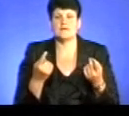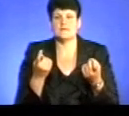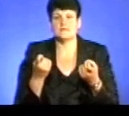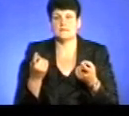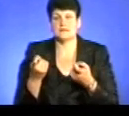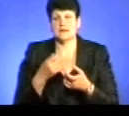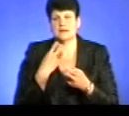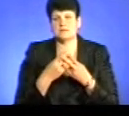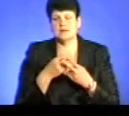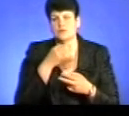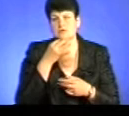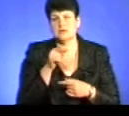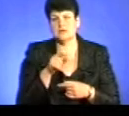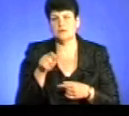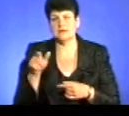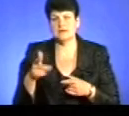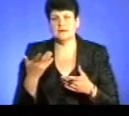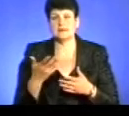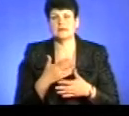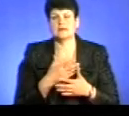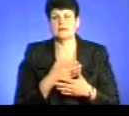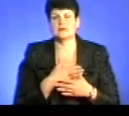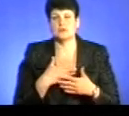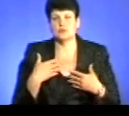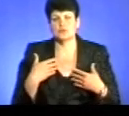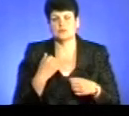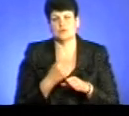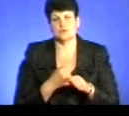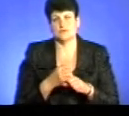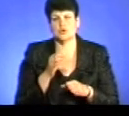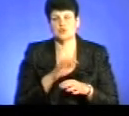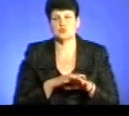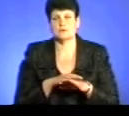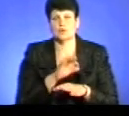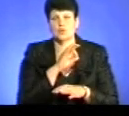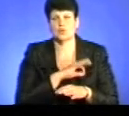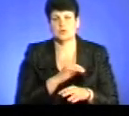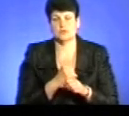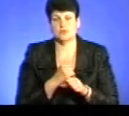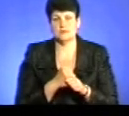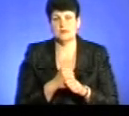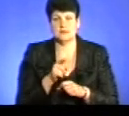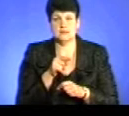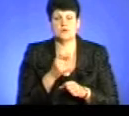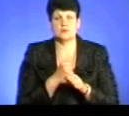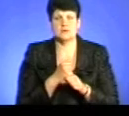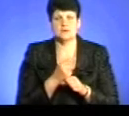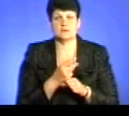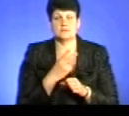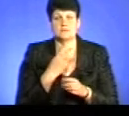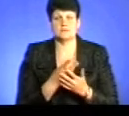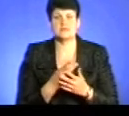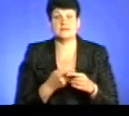кримінальної відповідальності громадян, які ухиляються від суспільно корисних робіт. Це від цих робіт, які ми тільки що... Це буде за рішенням суду?